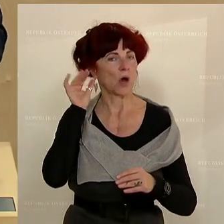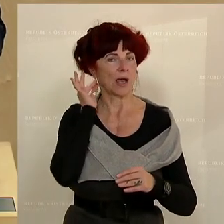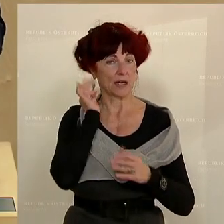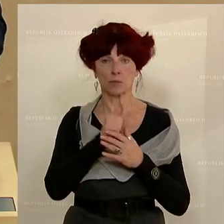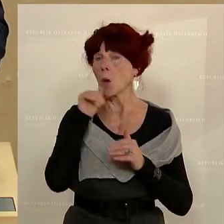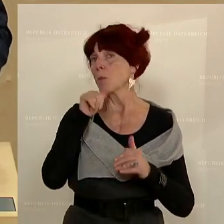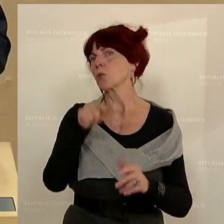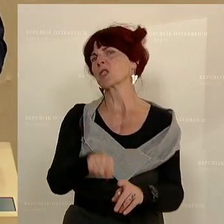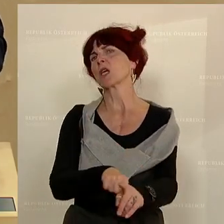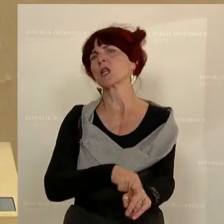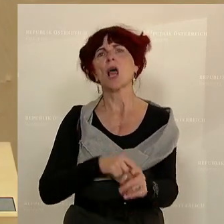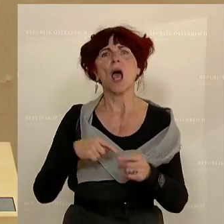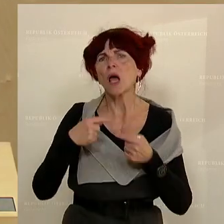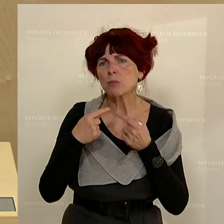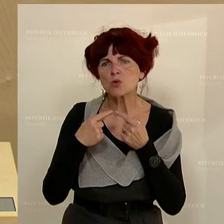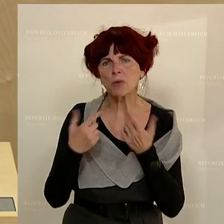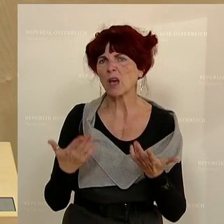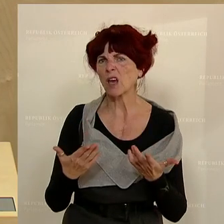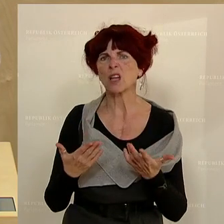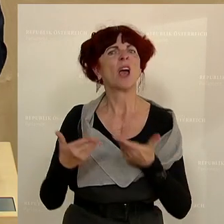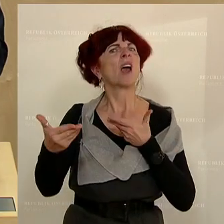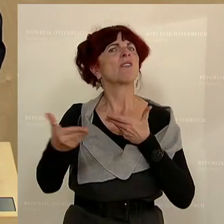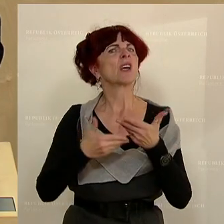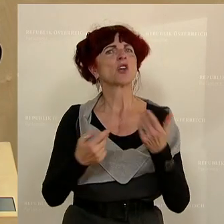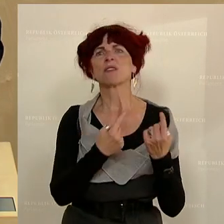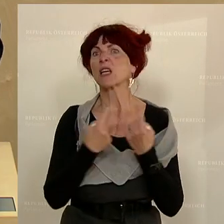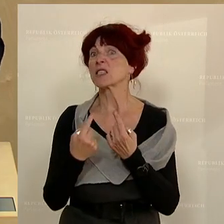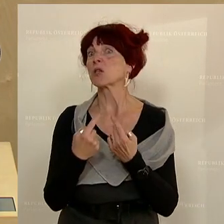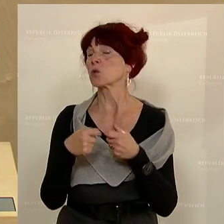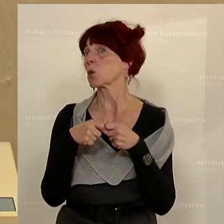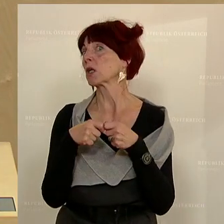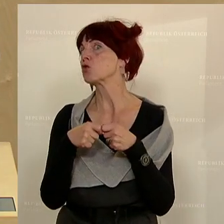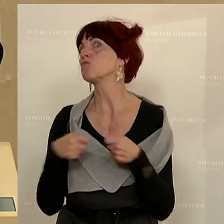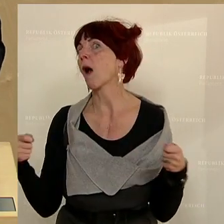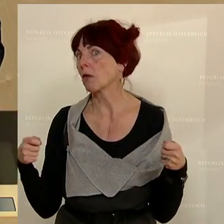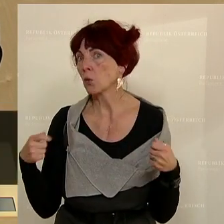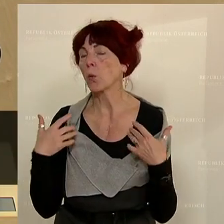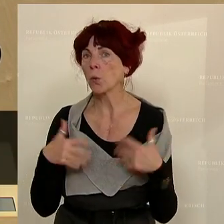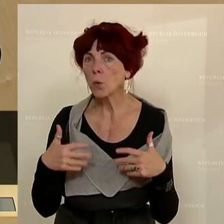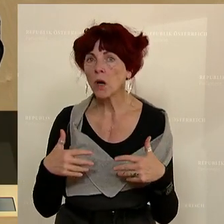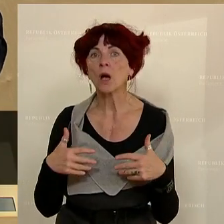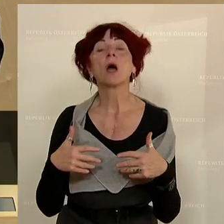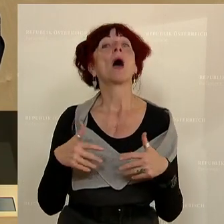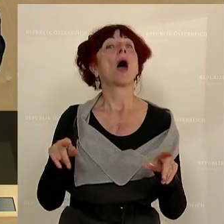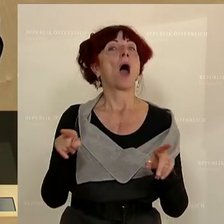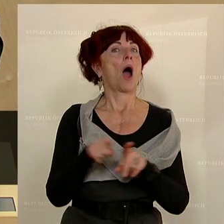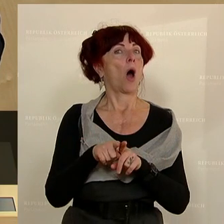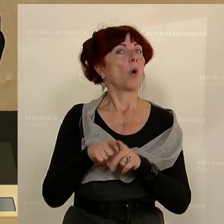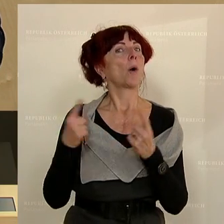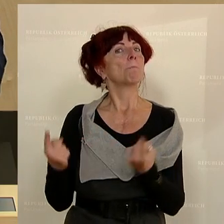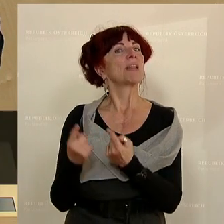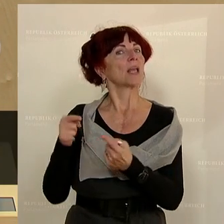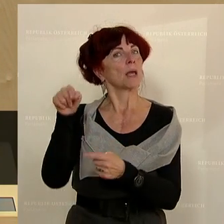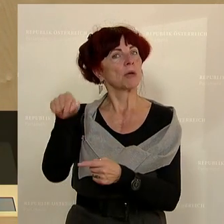heißen Brei herumreden. Die wirtschaftliche Situation ist angespannt, auch sehr angespannt natürlich in jenen Betrieben, die